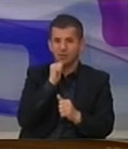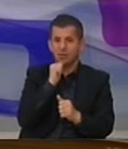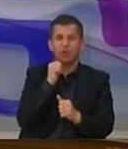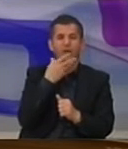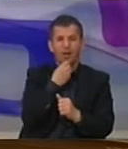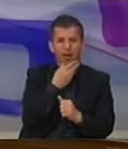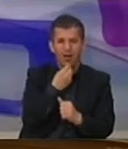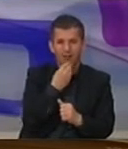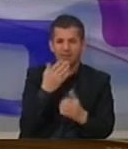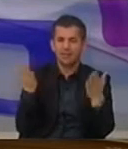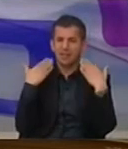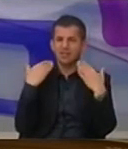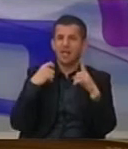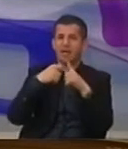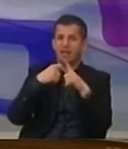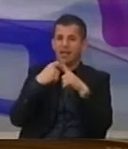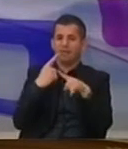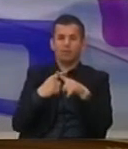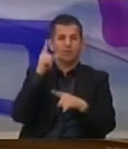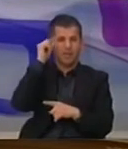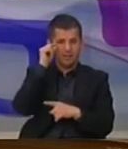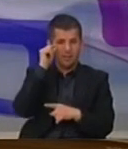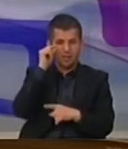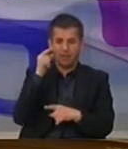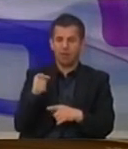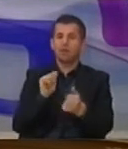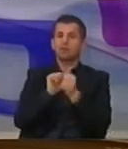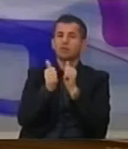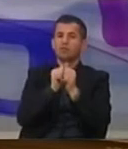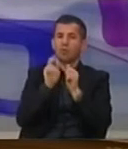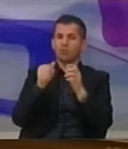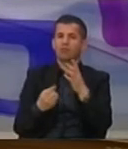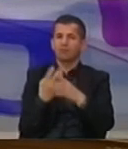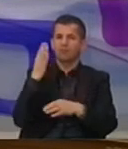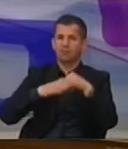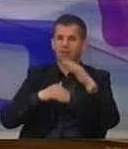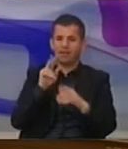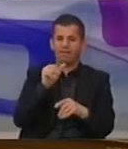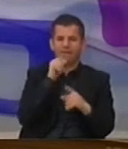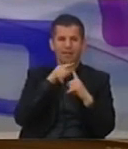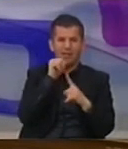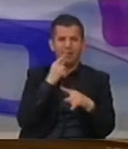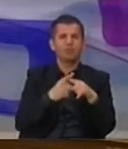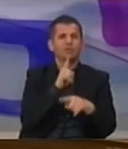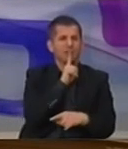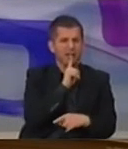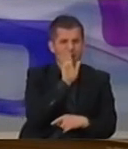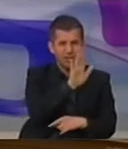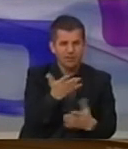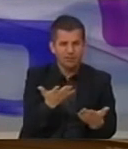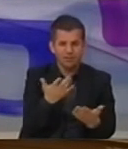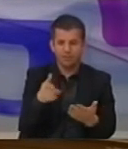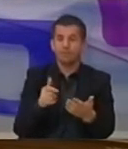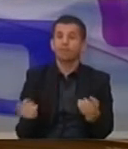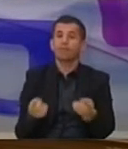gjanë, teçan, kline, kaqanik, ndërkash palestra sportive dhe të ndërtohen gjatë këti vitje dhe neviti dhe dragash. Promovimi i